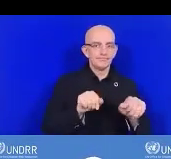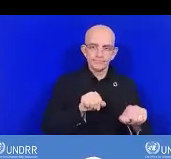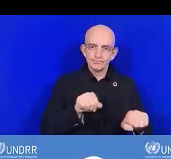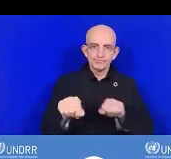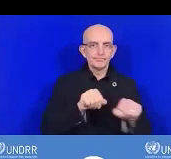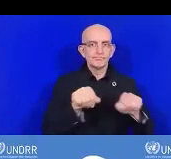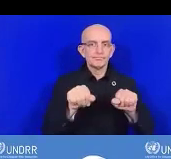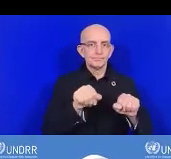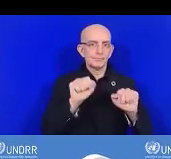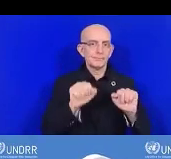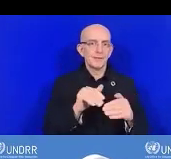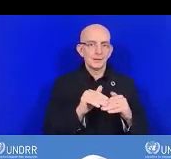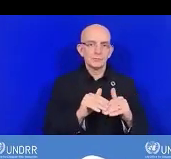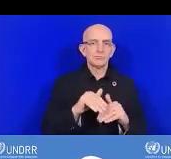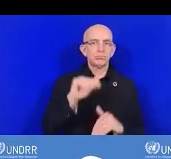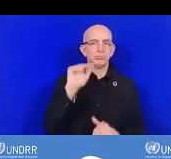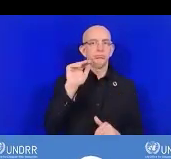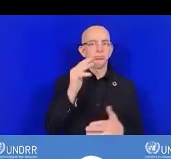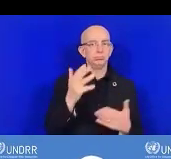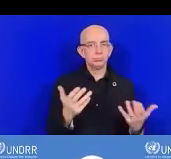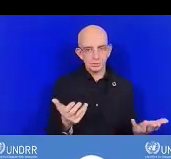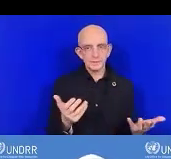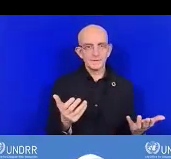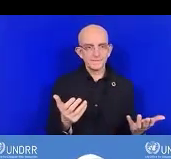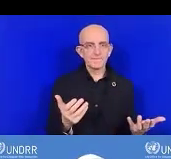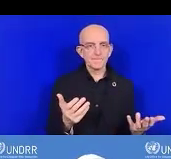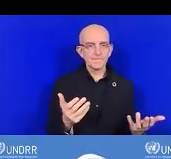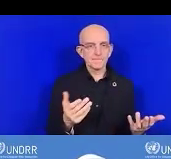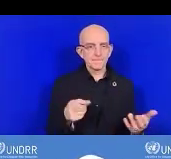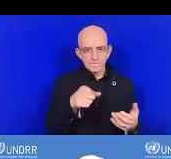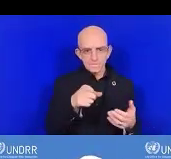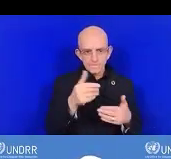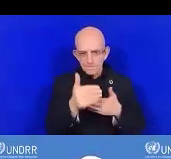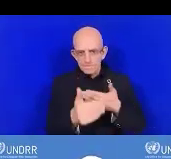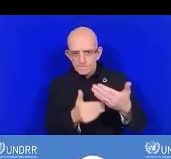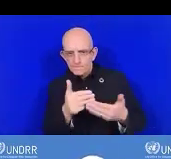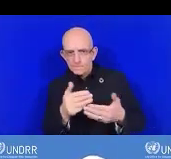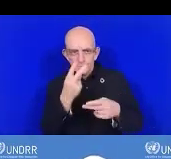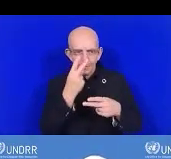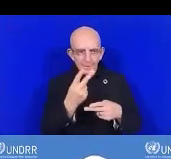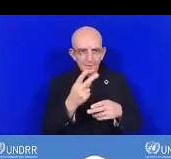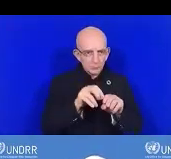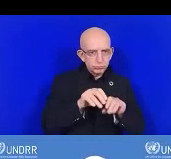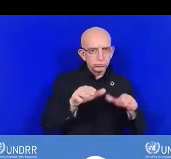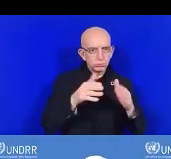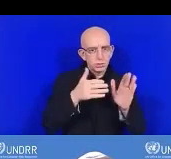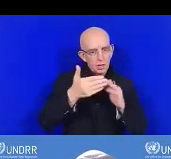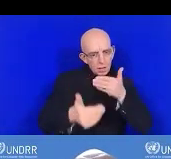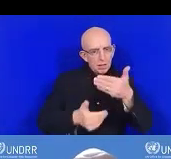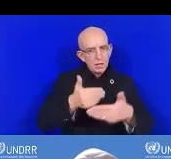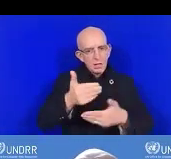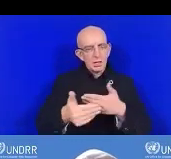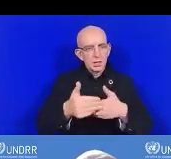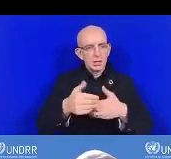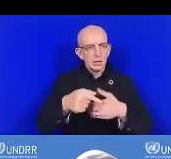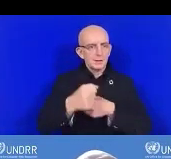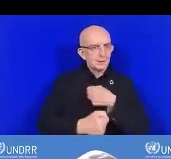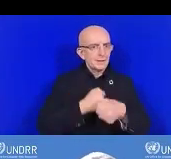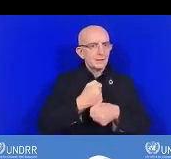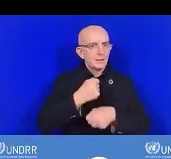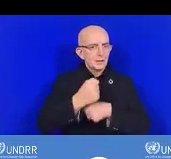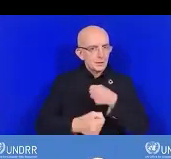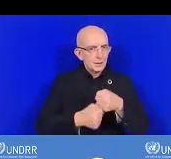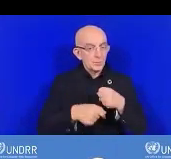entreprendre toutes les actions. Il faut prioriser les actions que vous allez entreprendre. Ce tableau de bord vous permet de